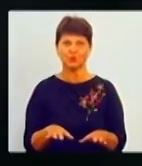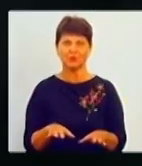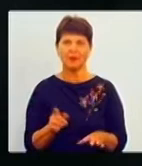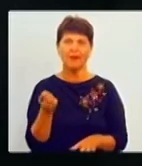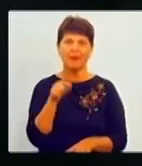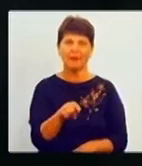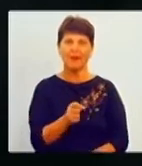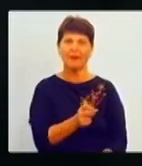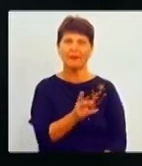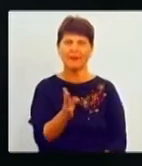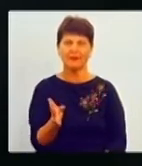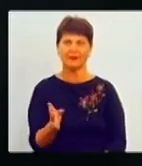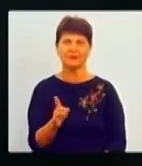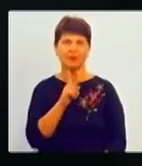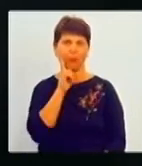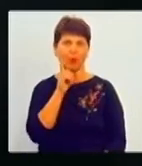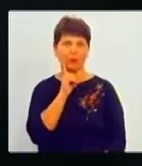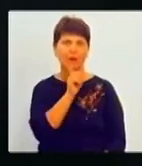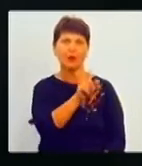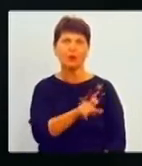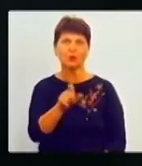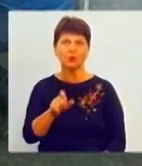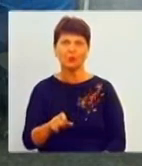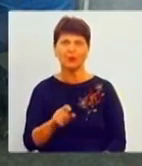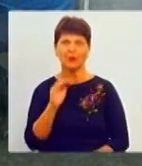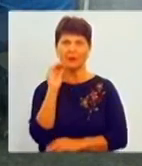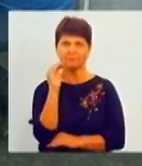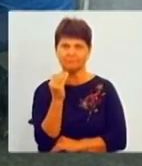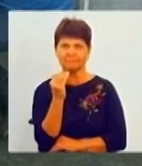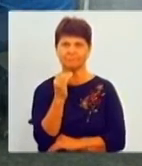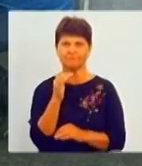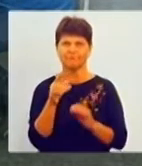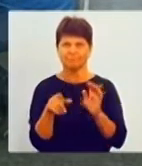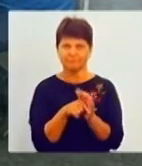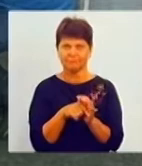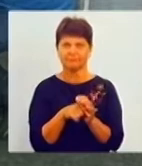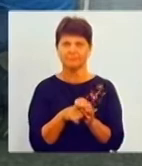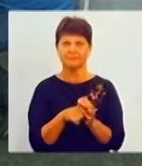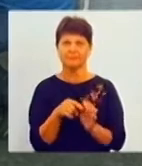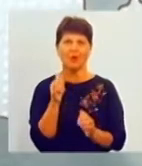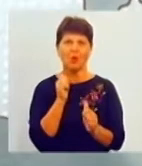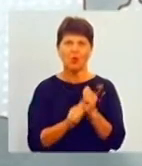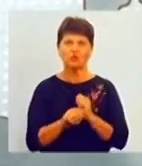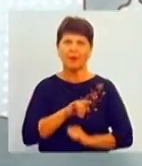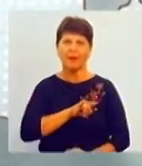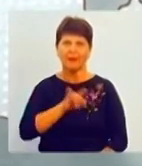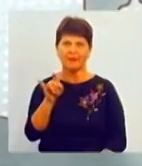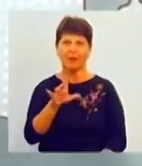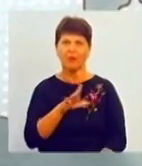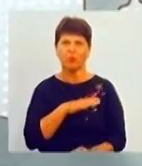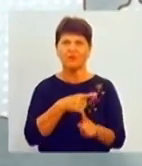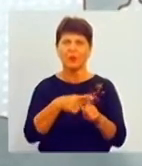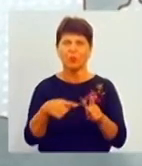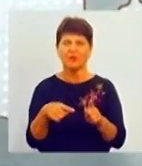молодих людей з манюніми дітьми, які летять, Практично кожний літак був наполовину